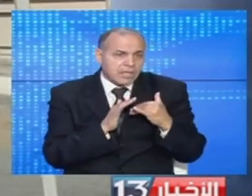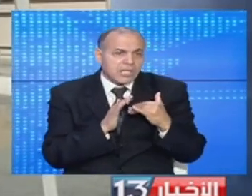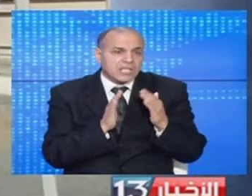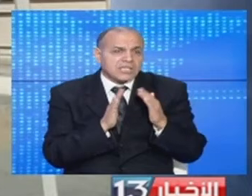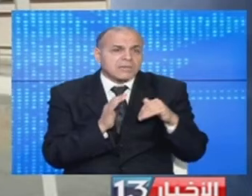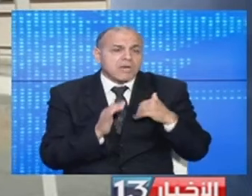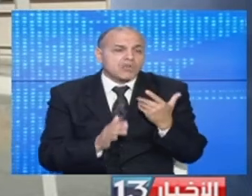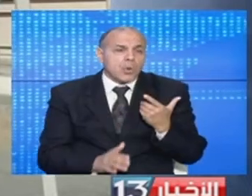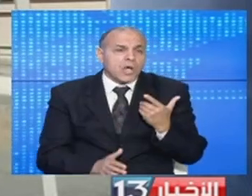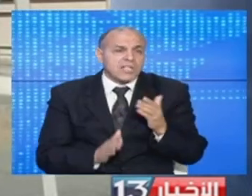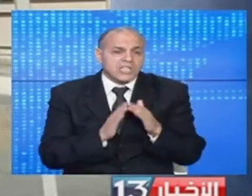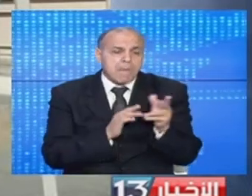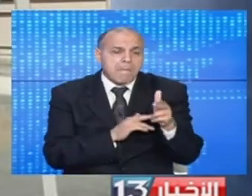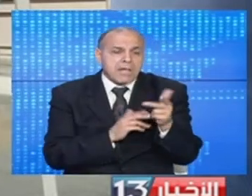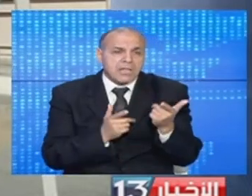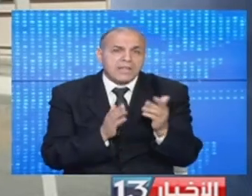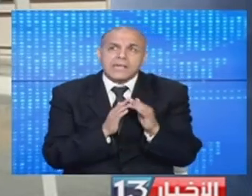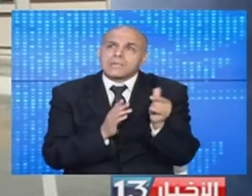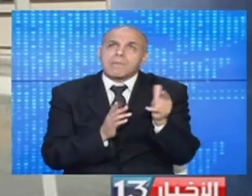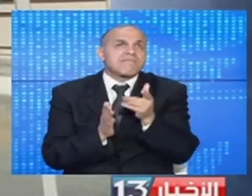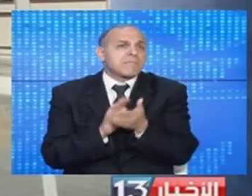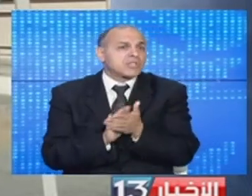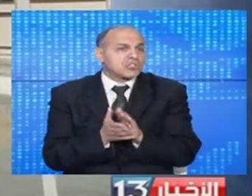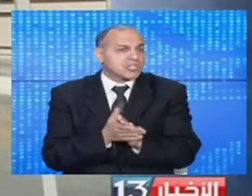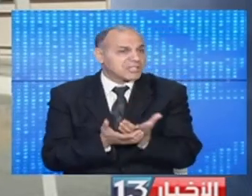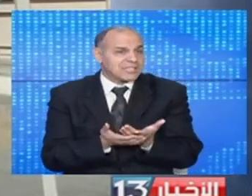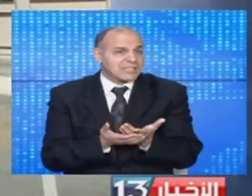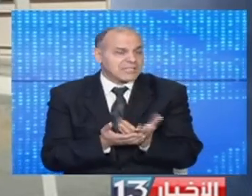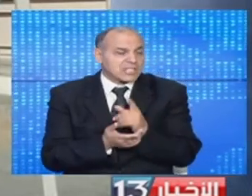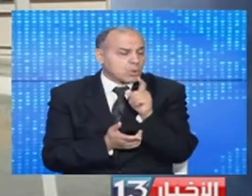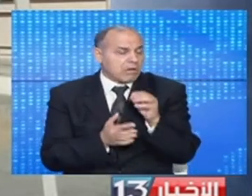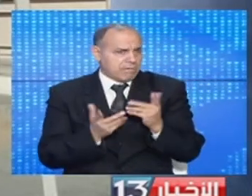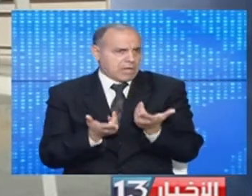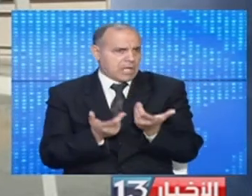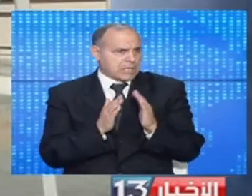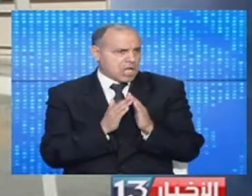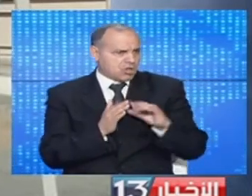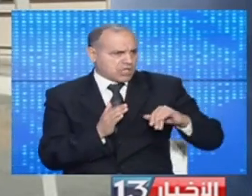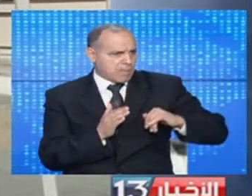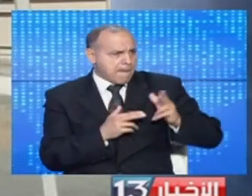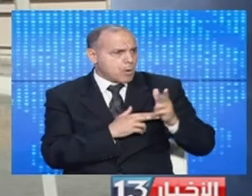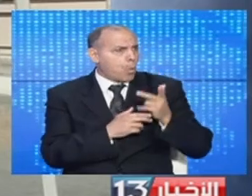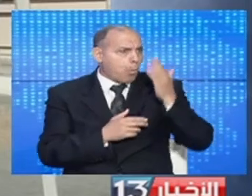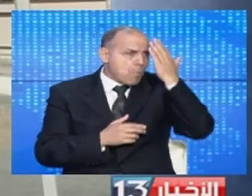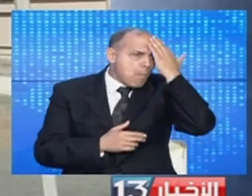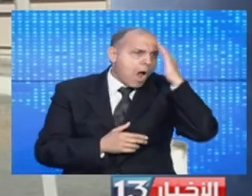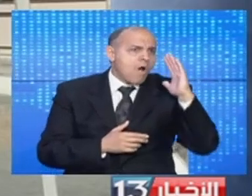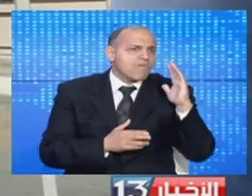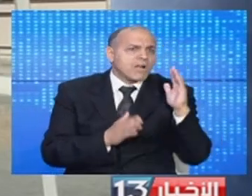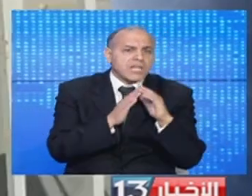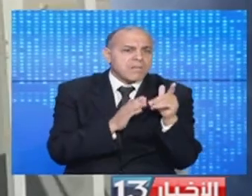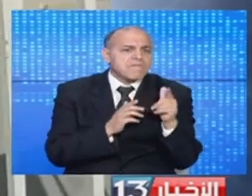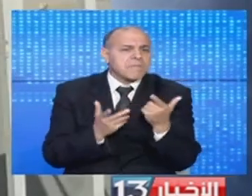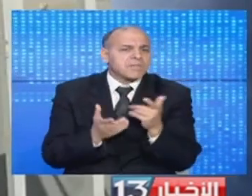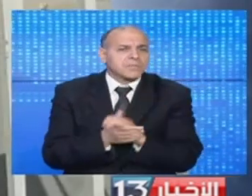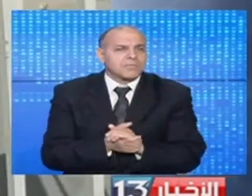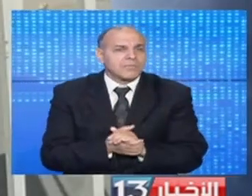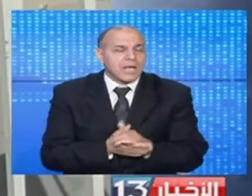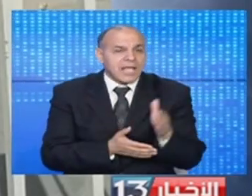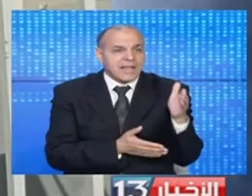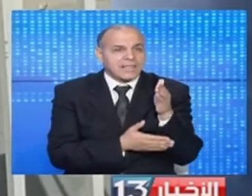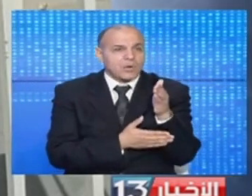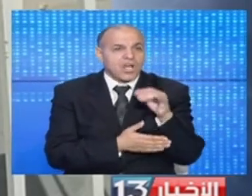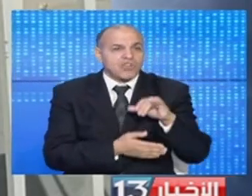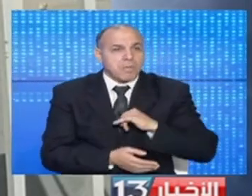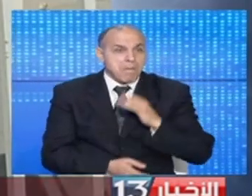دار شباب شنو يقول لهم دار شباب مهدية ومعن ناش دار شباب يقعدوا يتسألوا كيفاش مهدية صنطر فيل كيف يدار الشباب دولة تحب